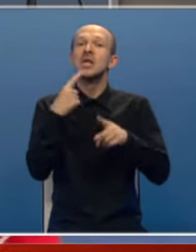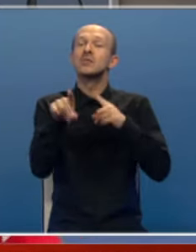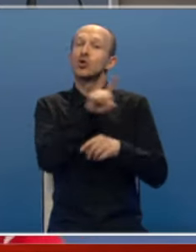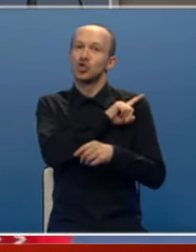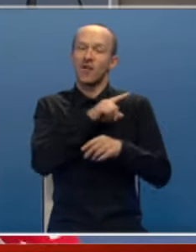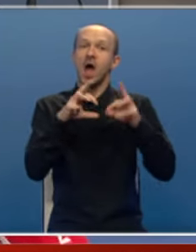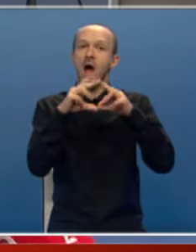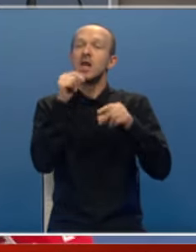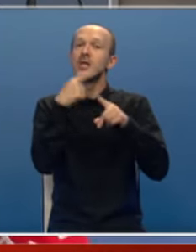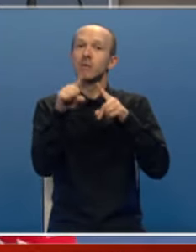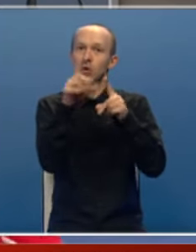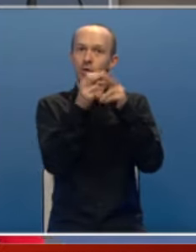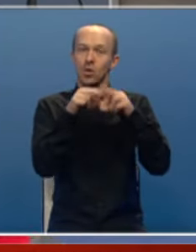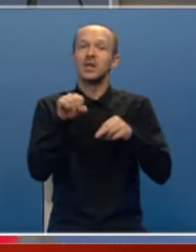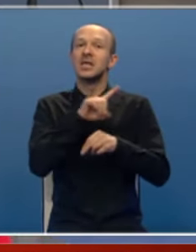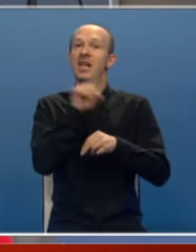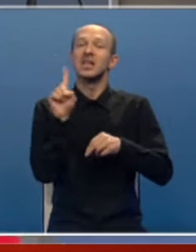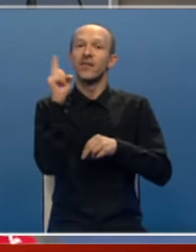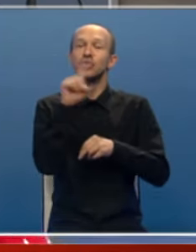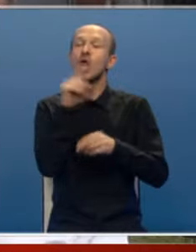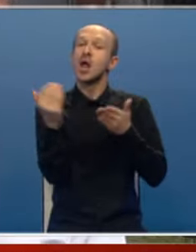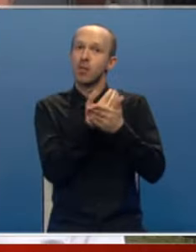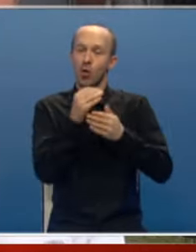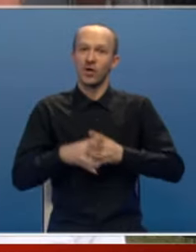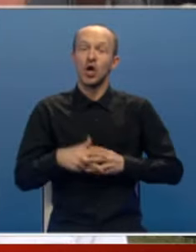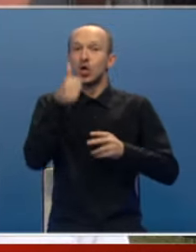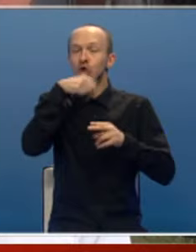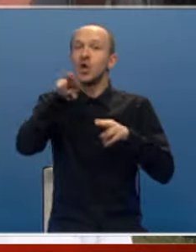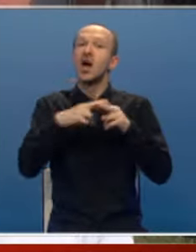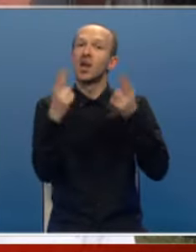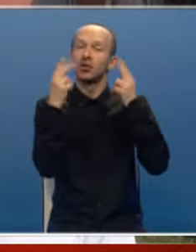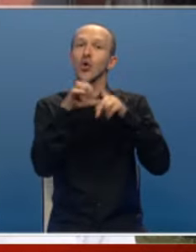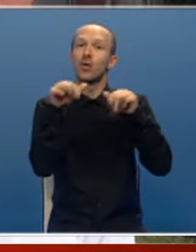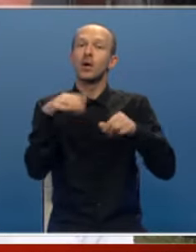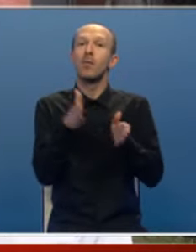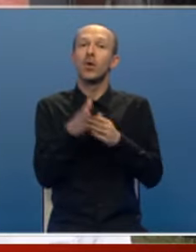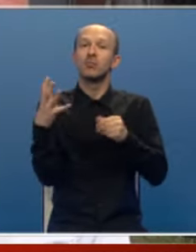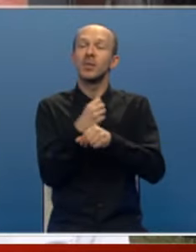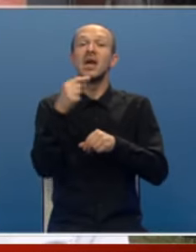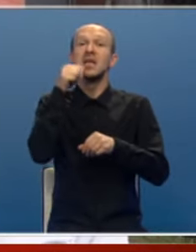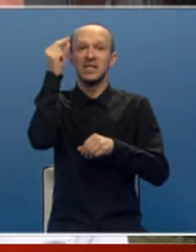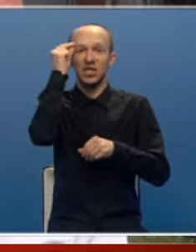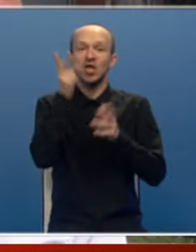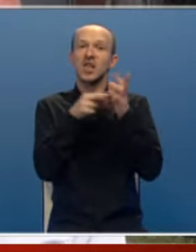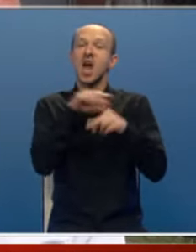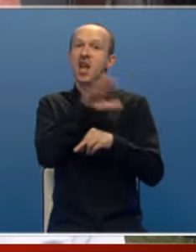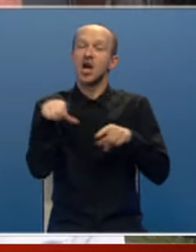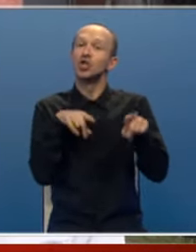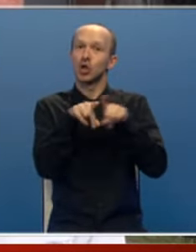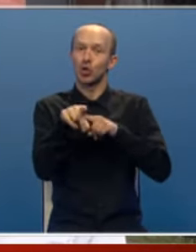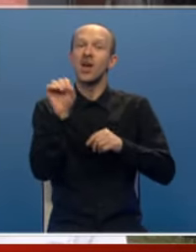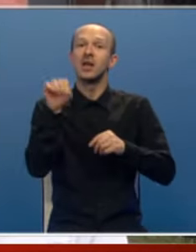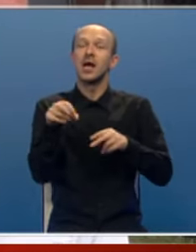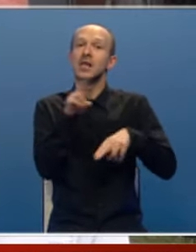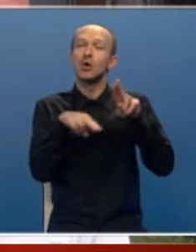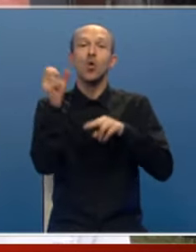žrtava, ali izbog toga da nam se nikada više ne ponovi. Ono što je najvažnije od ovoga, pored pomena i sećanja na naše drugove, da